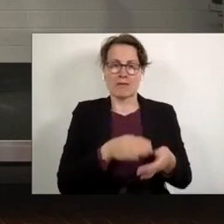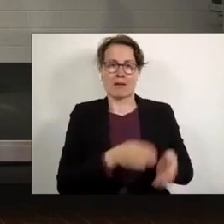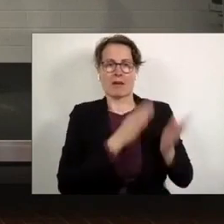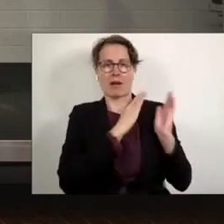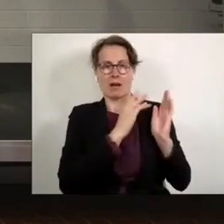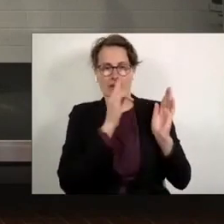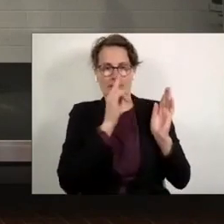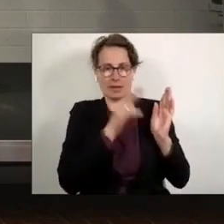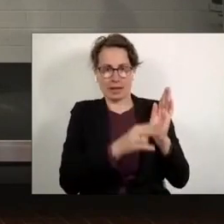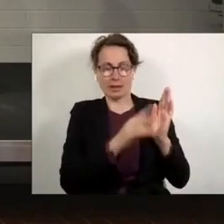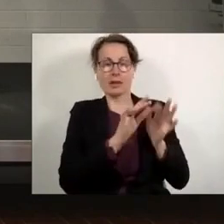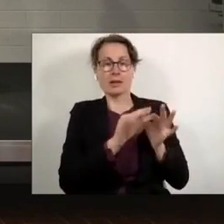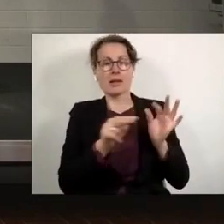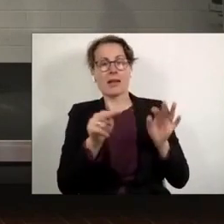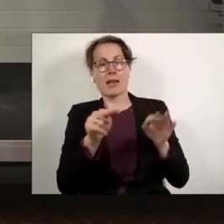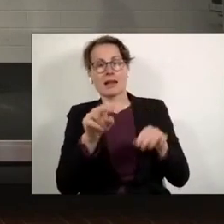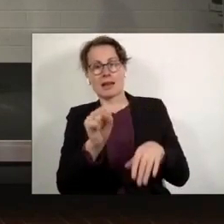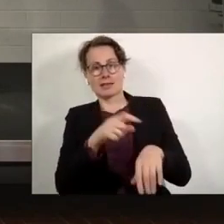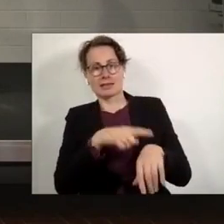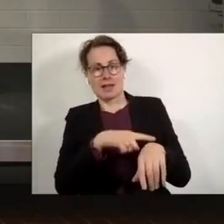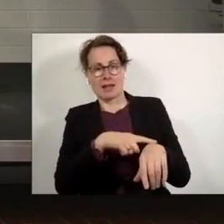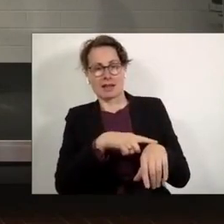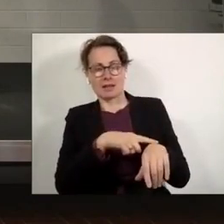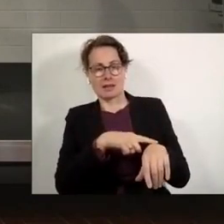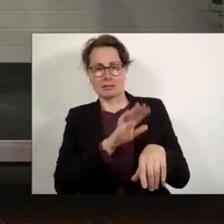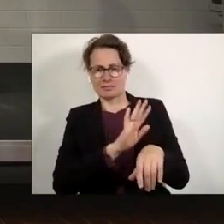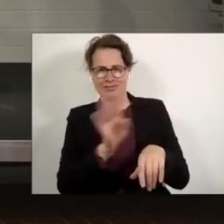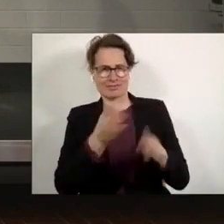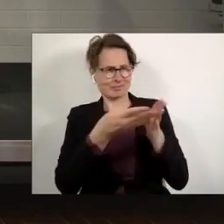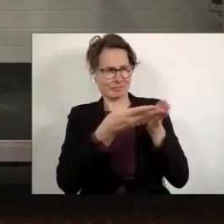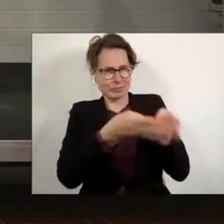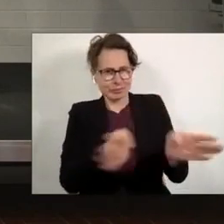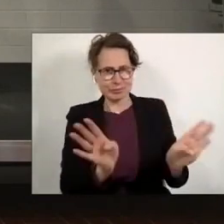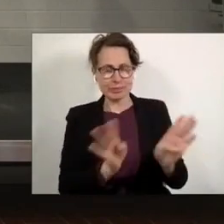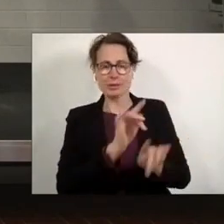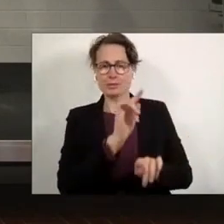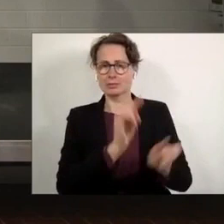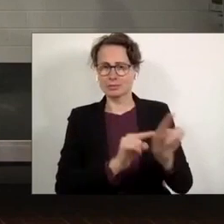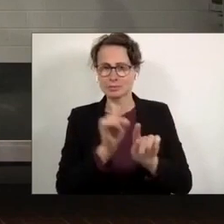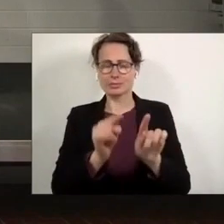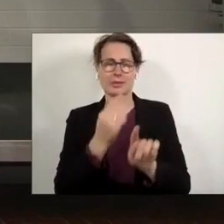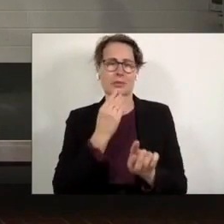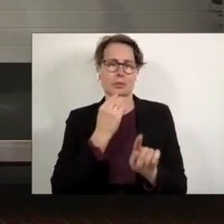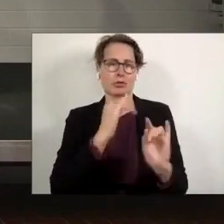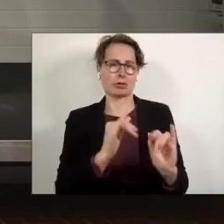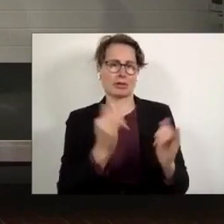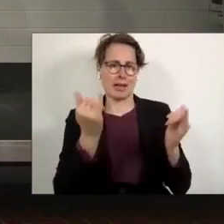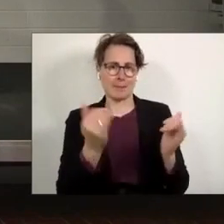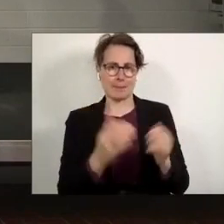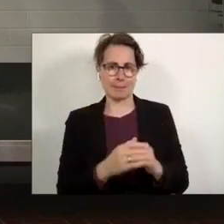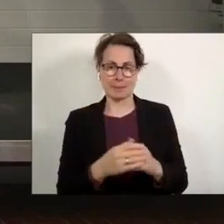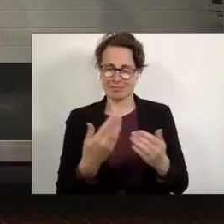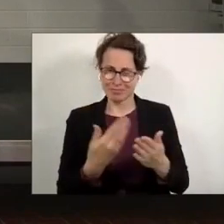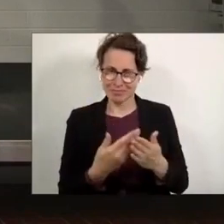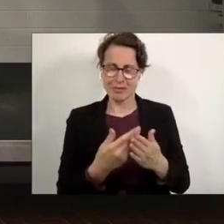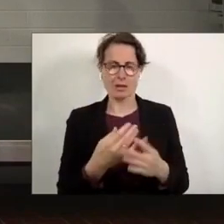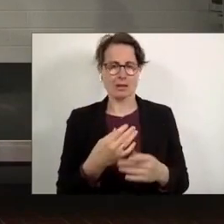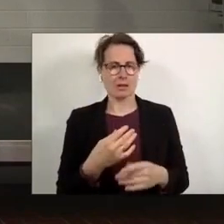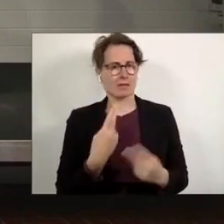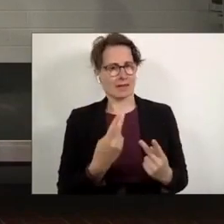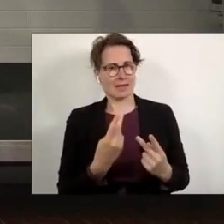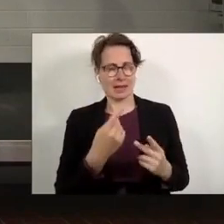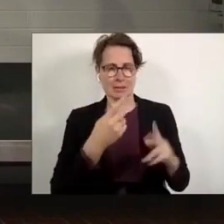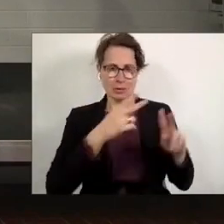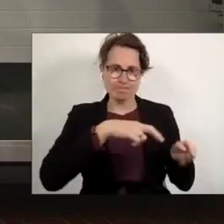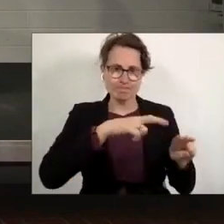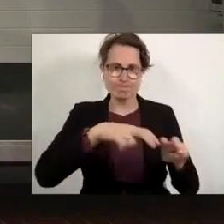Nationalsozialismus reduziert. Das verkennt die diversifizierten jüdischen Gegenwarten. Das ist für mich eine wichtige Lehrstelle, der man sich zuwenden muss, damit